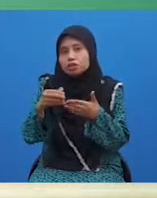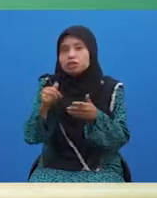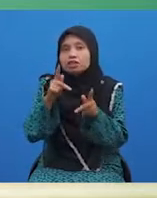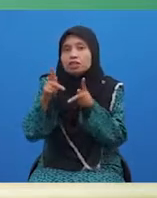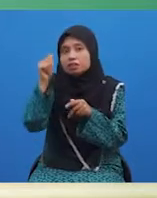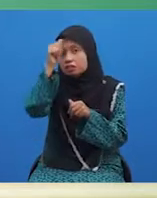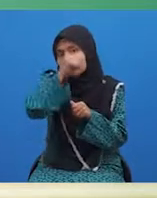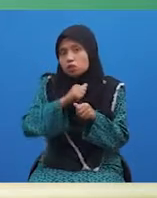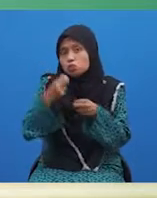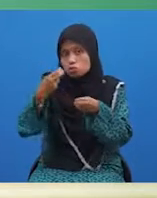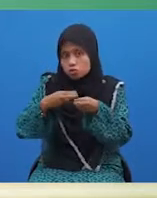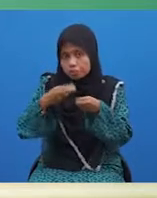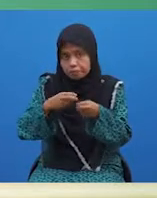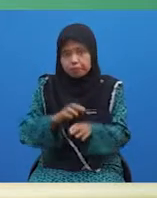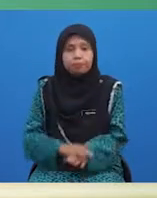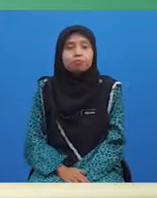adjektif susah.